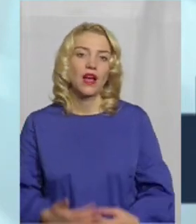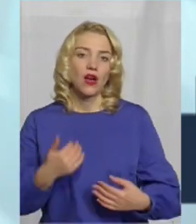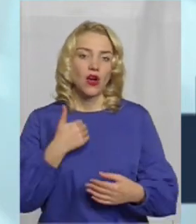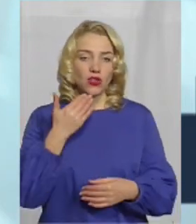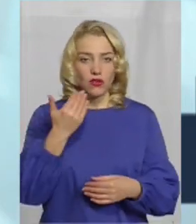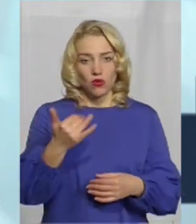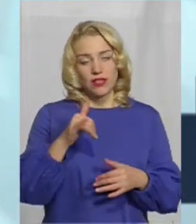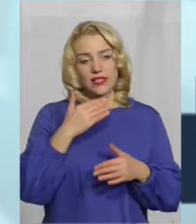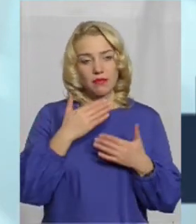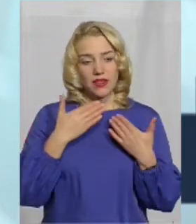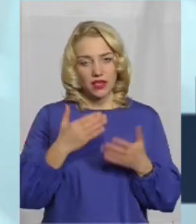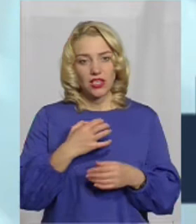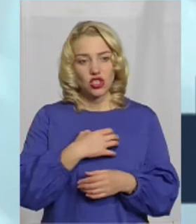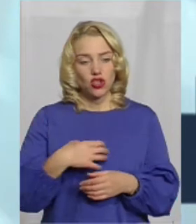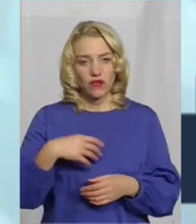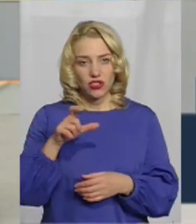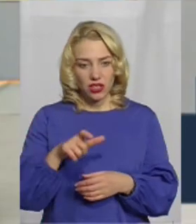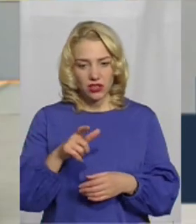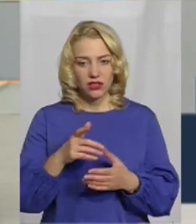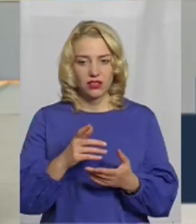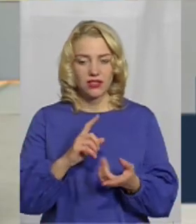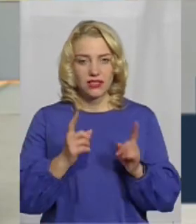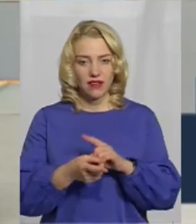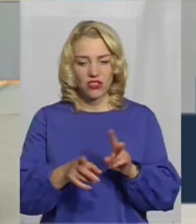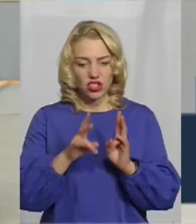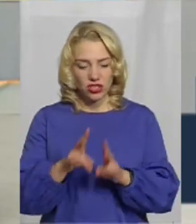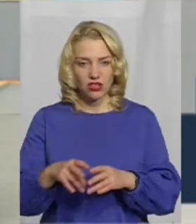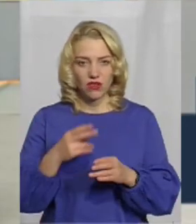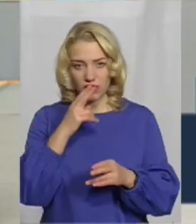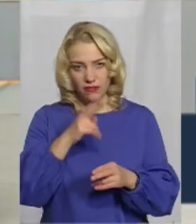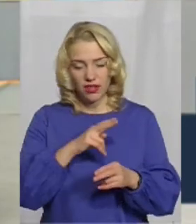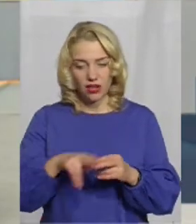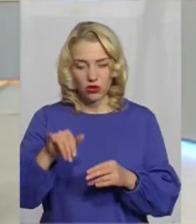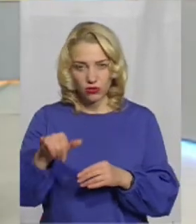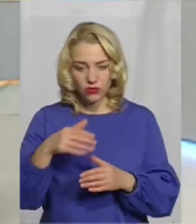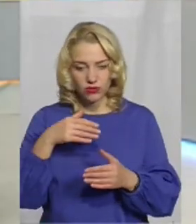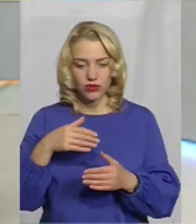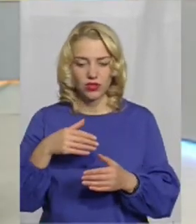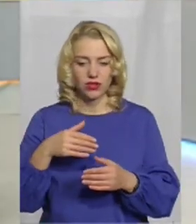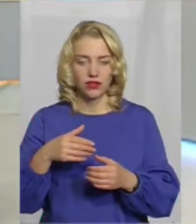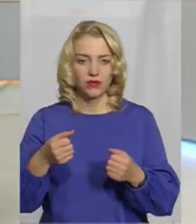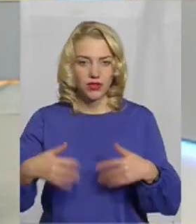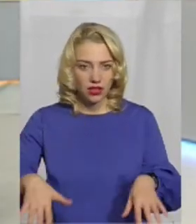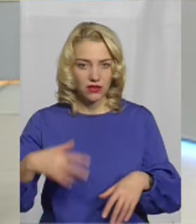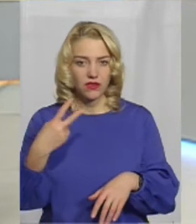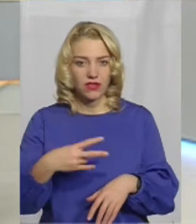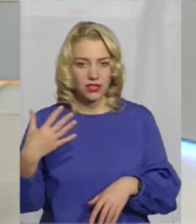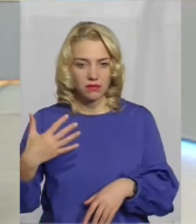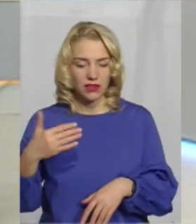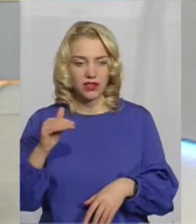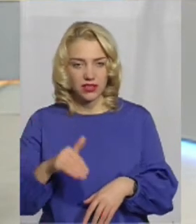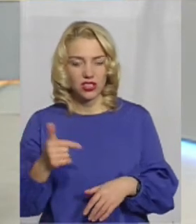запитати, пані Іно, Славутчанин став жертвою, він втратив, можна сказати, свої 23 тисячі гривень, звернувся до поліції. Але